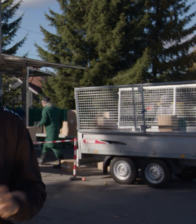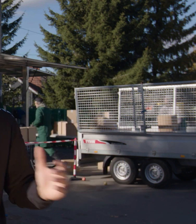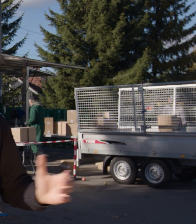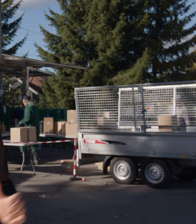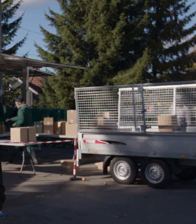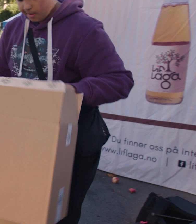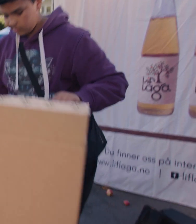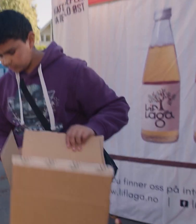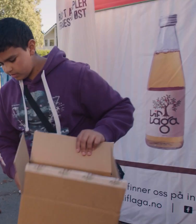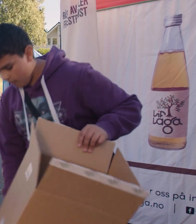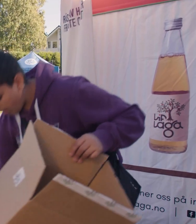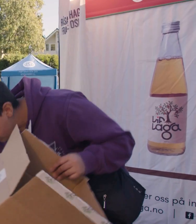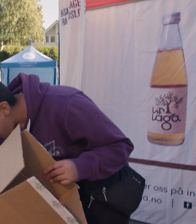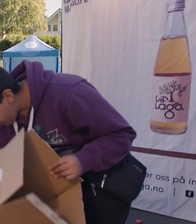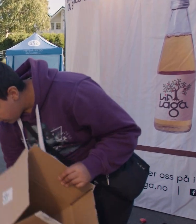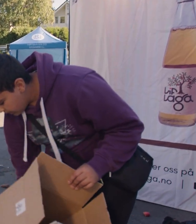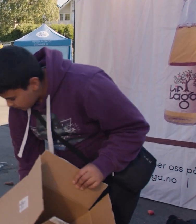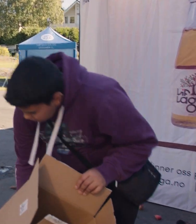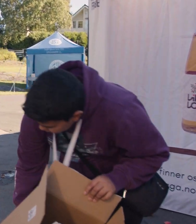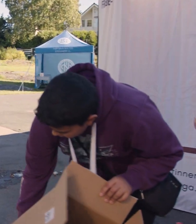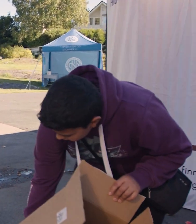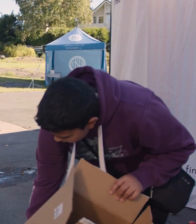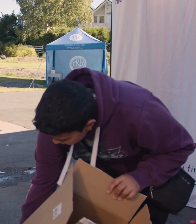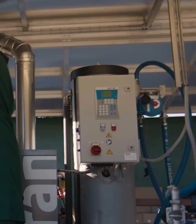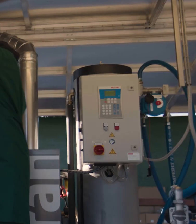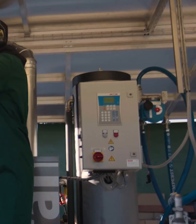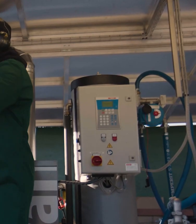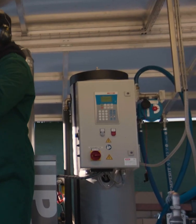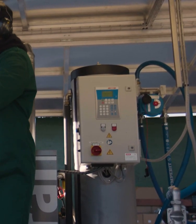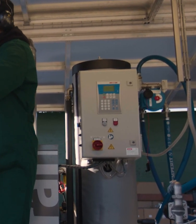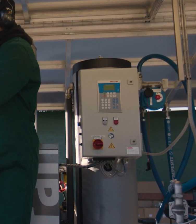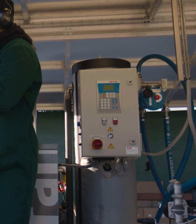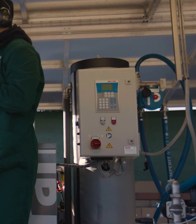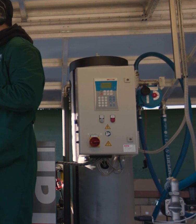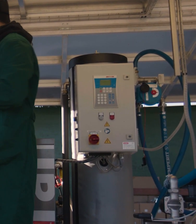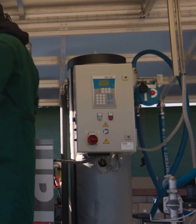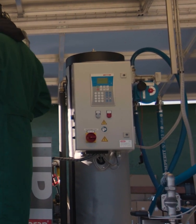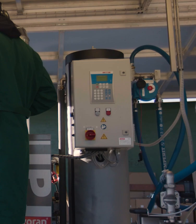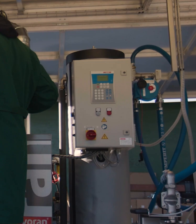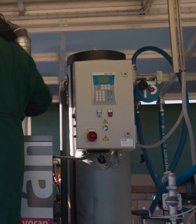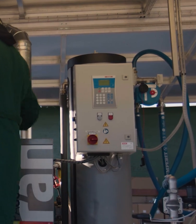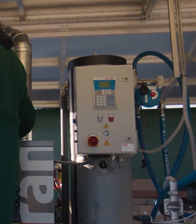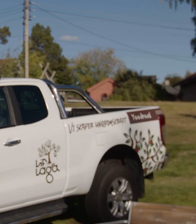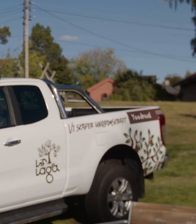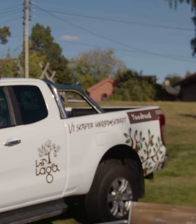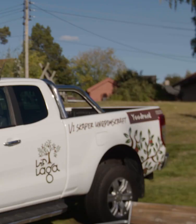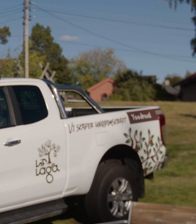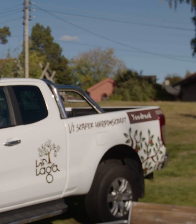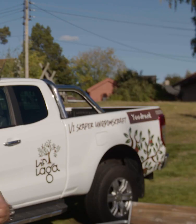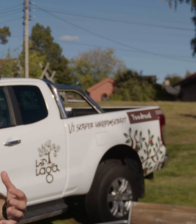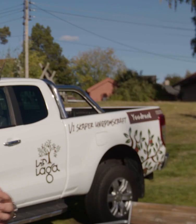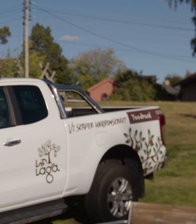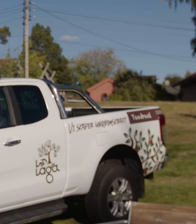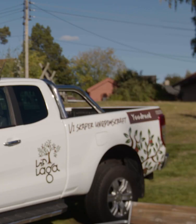Her er ungdommer veldig nysgjerrige og ivrige på å få jobb, så det er det livslaget gjør, og jeg ønsker at det bare fortsetter som det er. Så er det